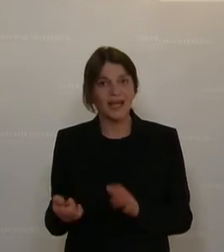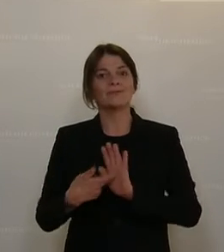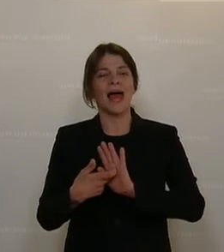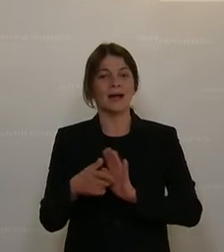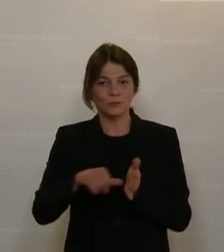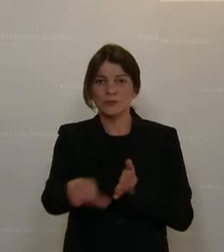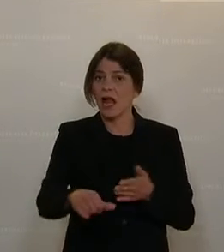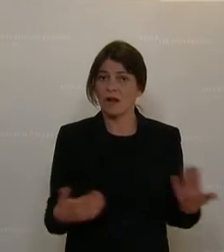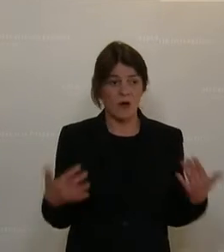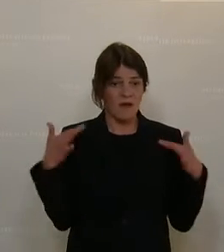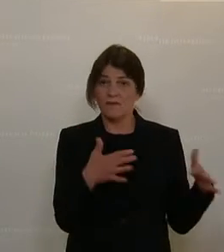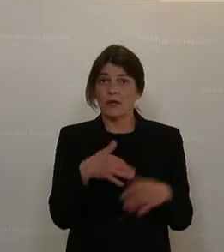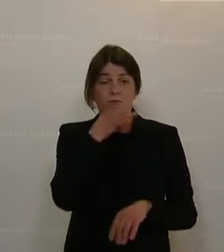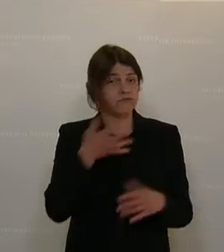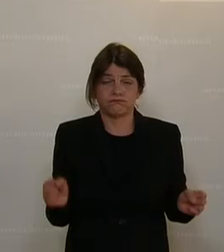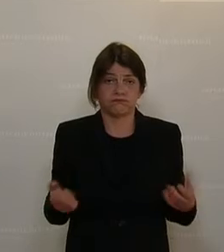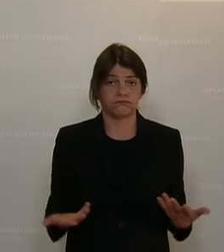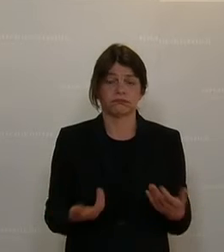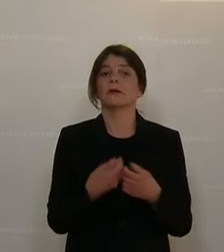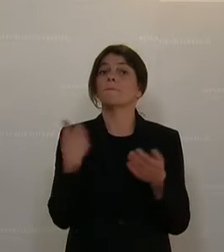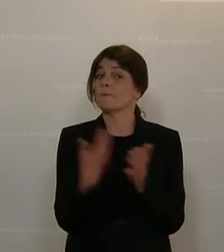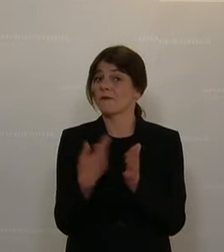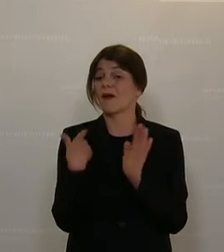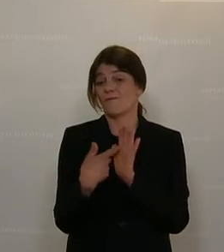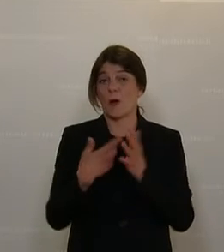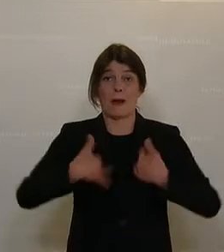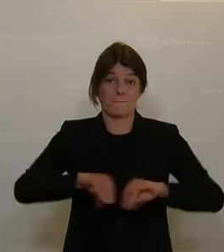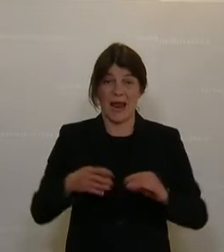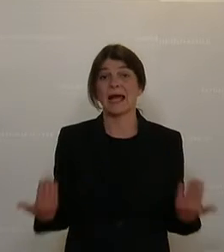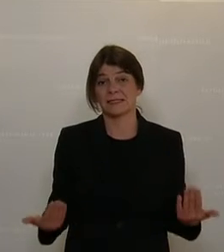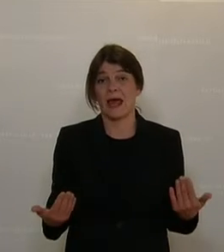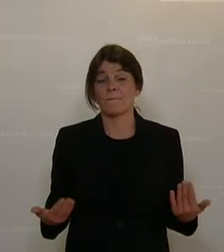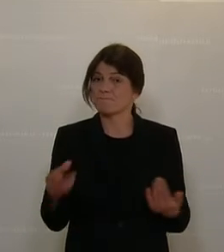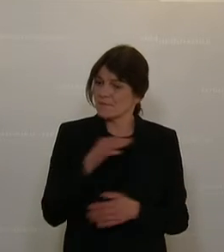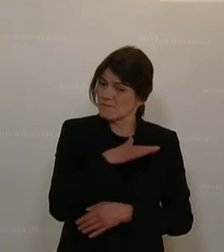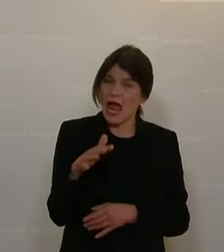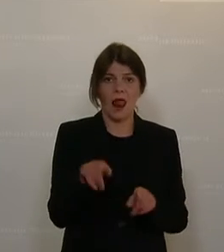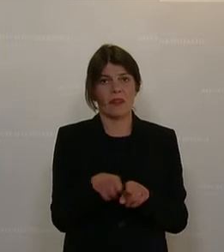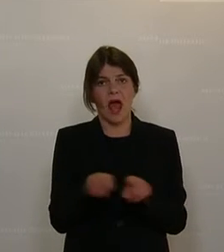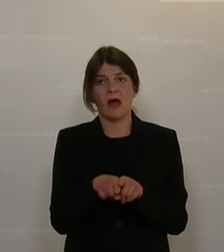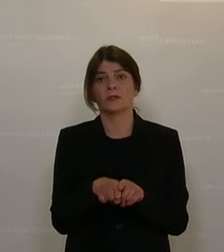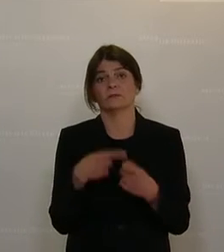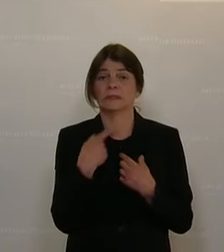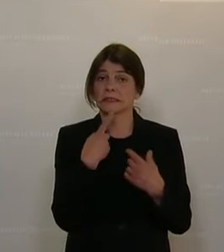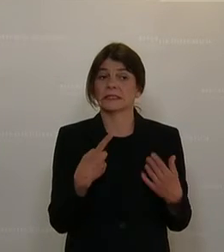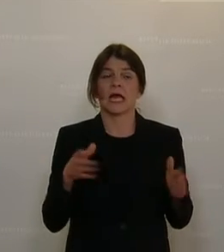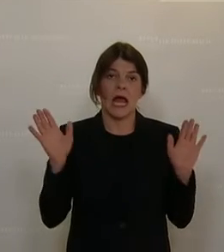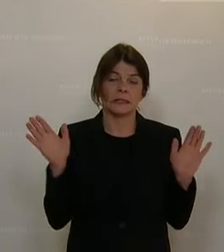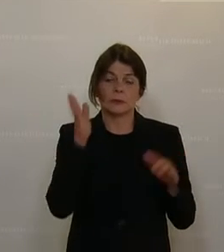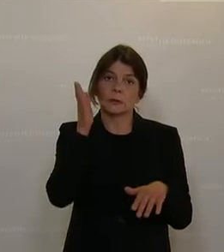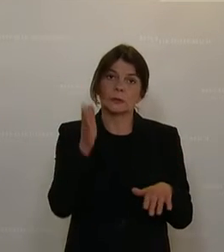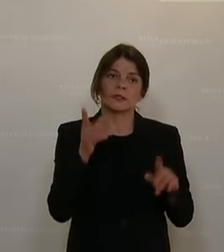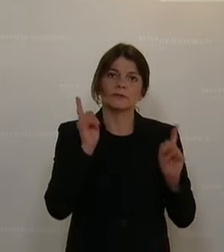sind. Und viele sind überfordert. Und deshalb fordern wir auch gemeinsam mit allen anderen auch, dass wir sagen, es soll